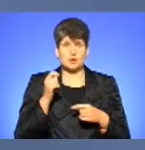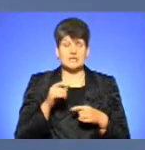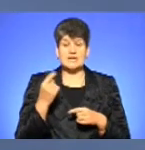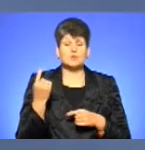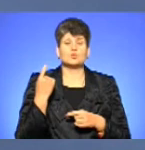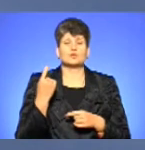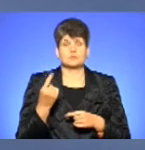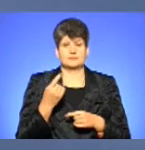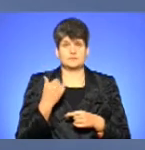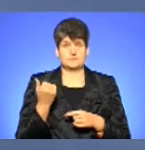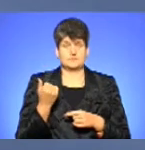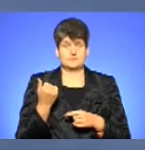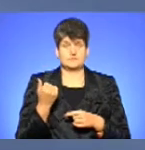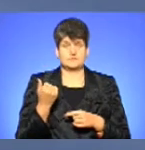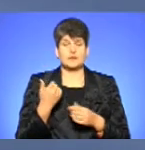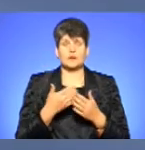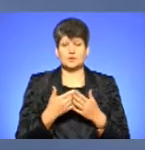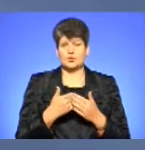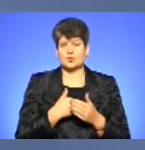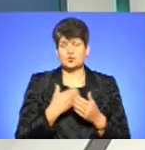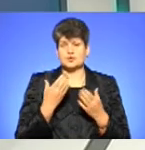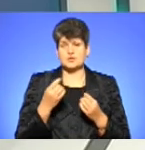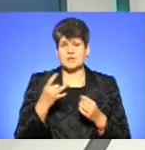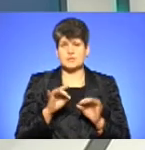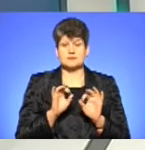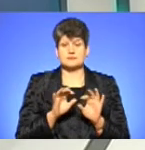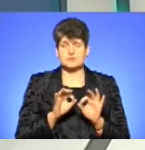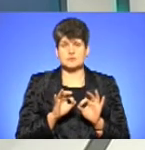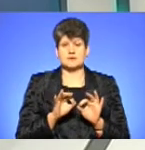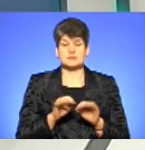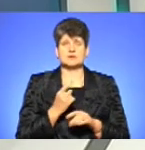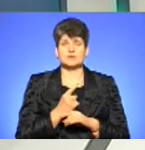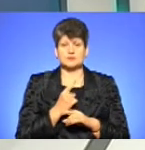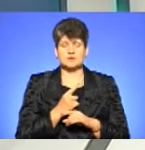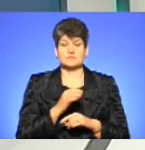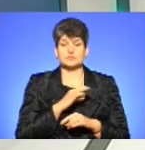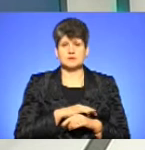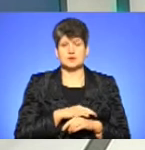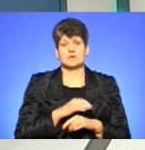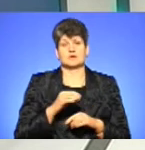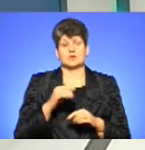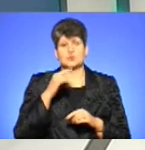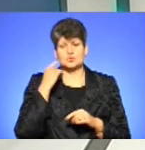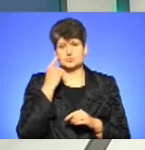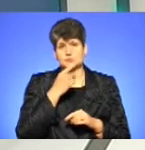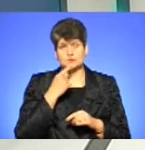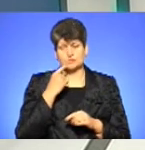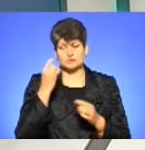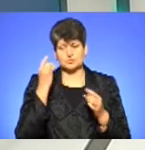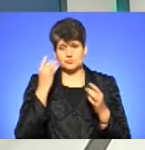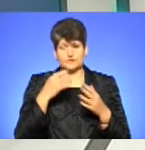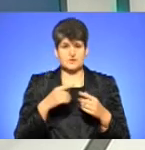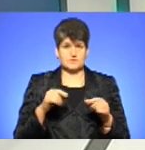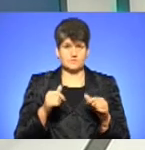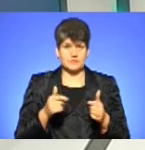жодного. Хочу ще раз процитувати, мораторій на публічне використання російськомовного культурного продукту в будь-яких формах.